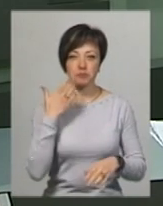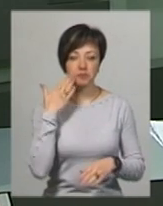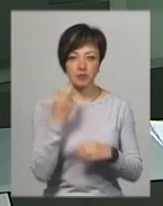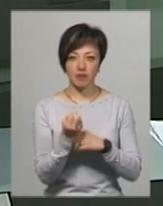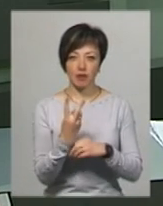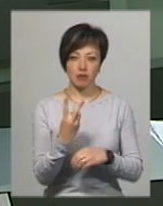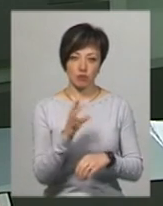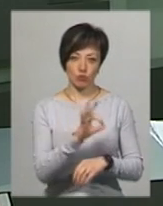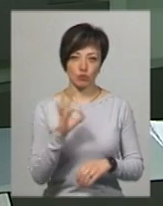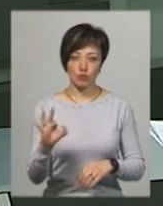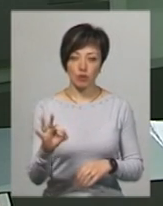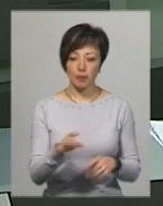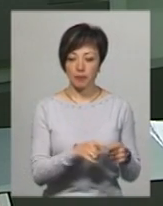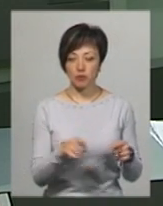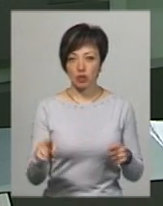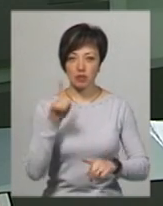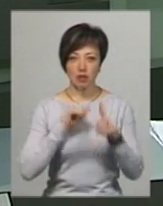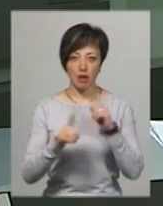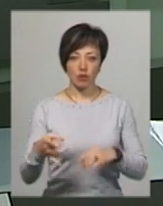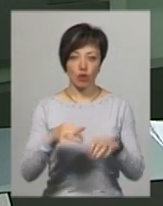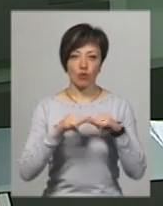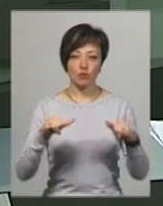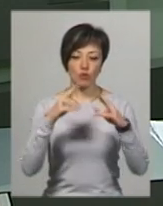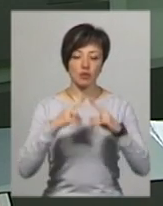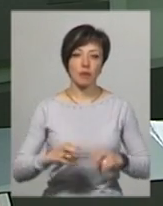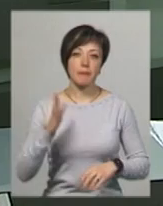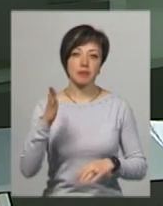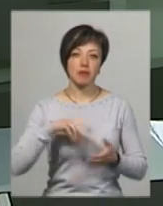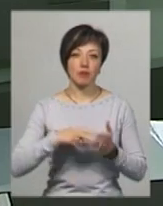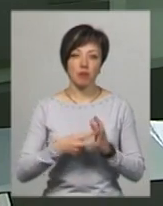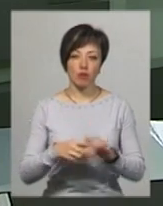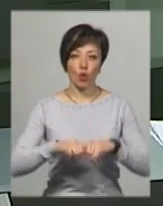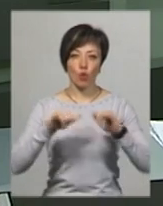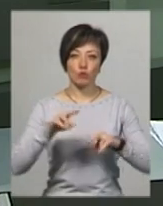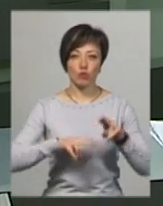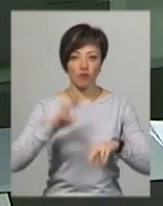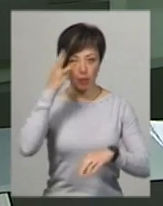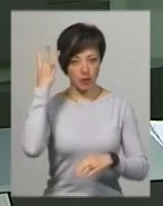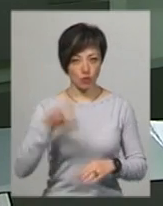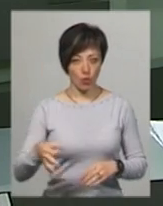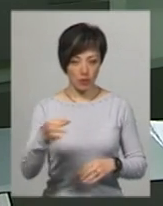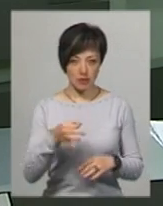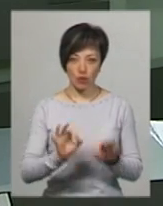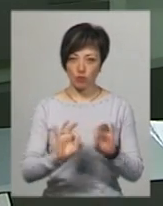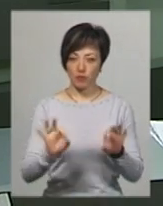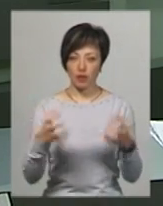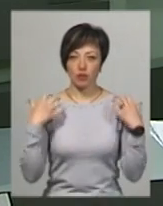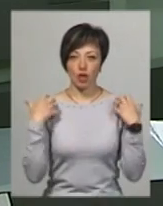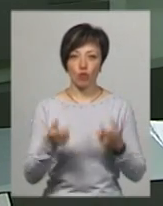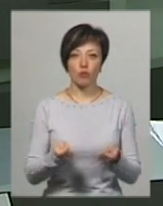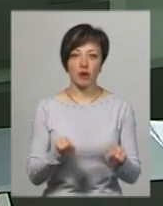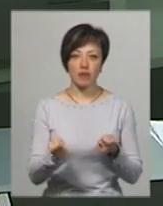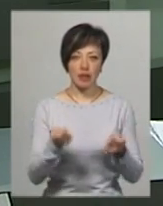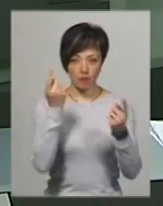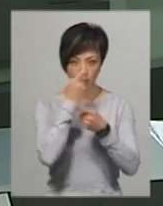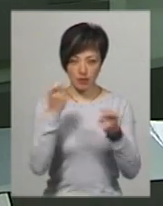о 12-й годині. Під час Ради регіонального розвитку розглянуть перспективний план розбудови Хмельницької області, розповідає начальник управління